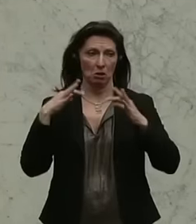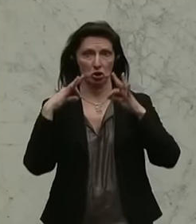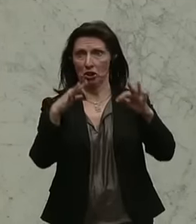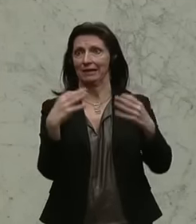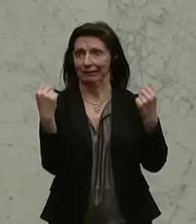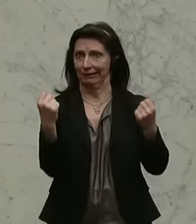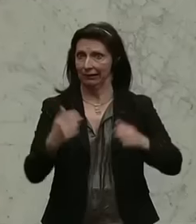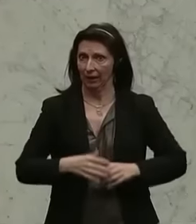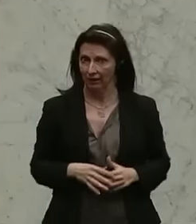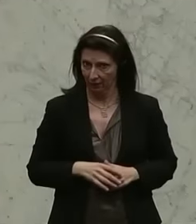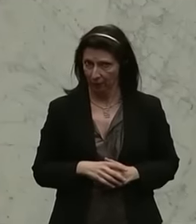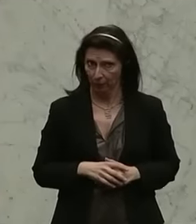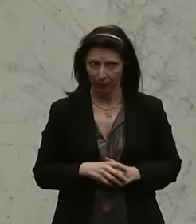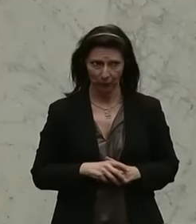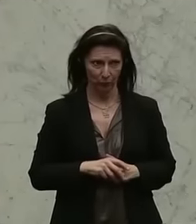sicherzustellen.